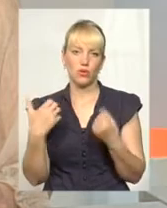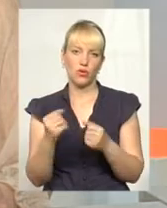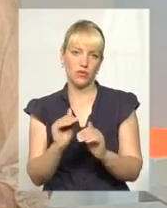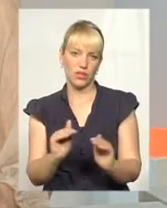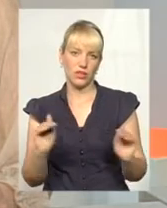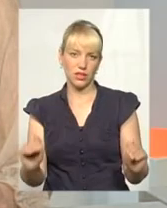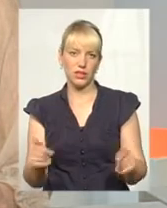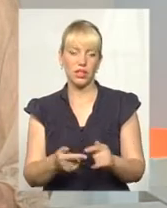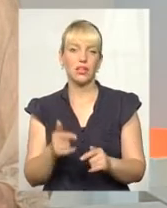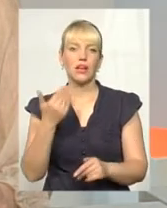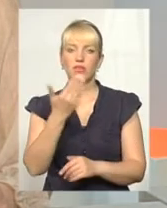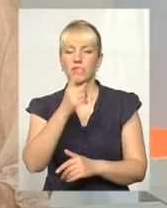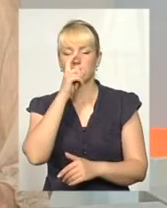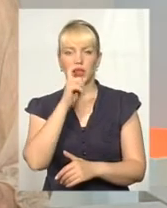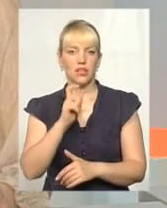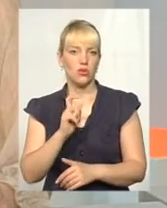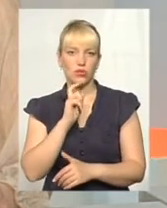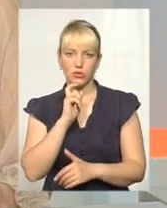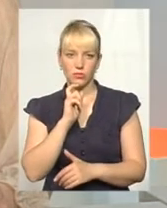Вони не розуміють